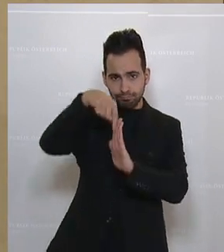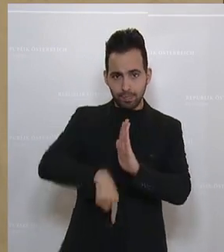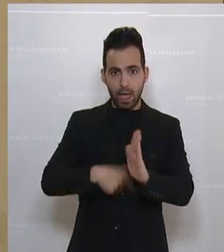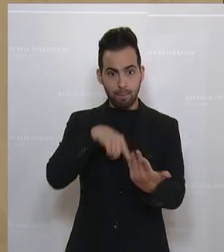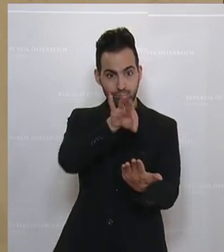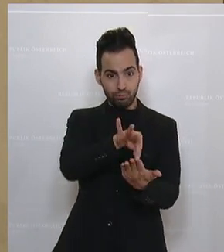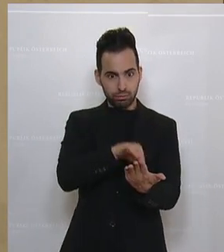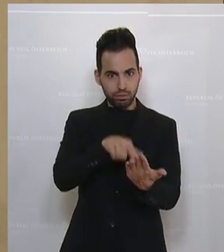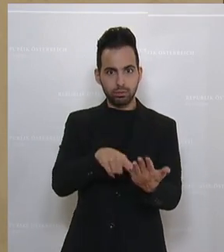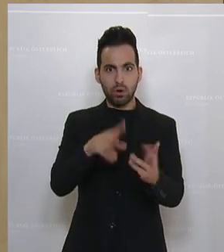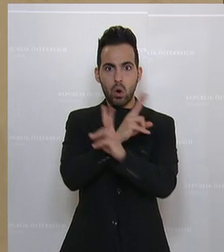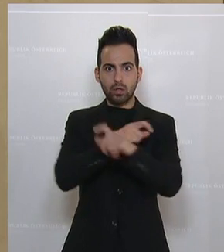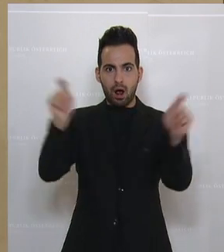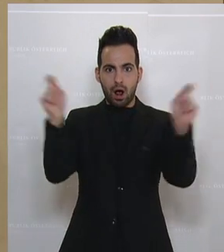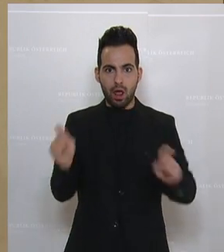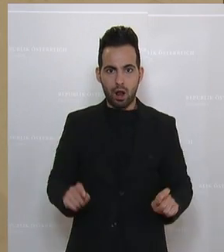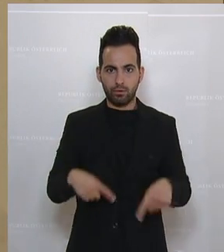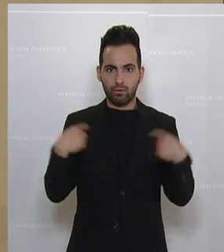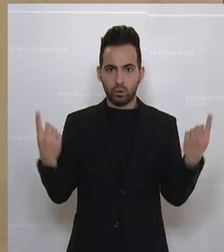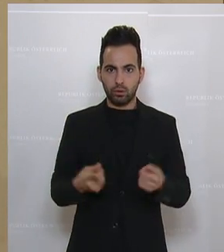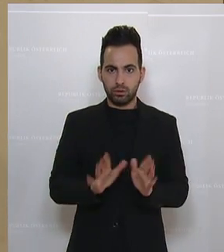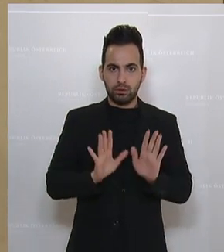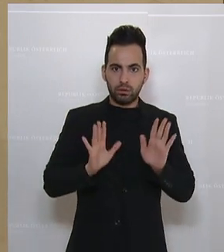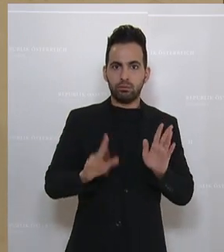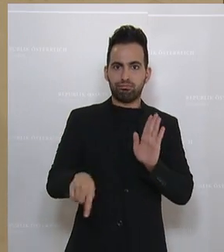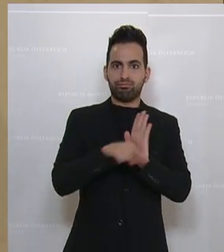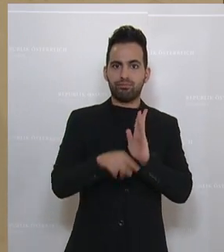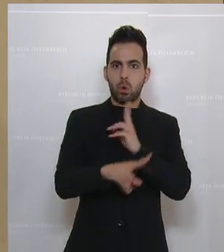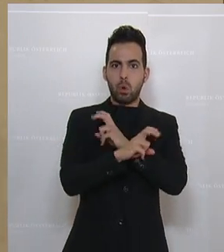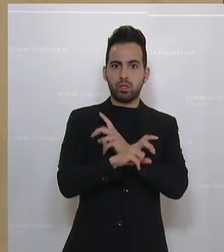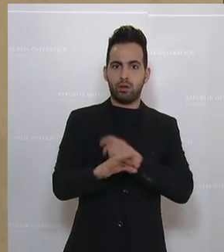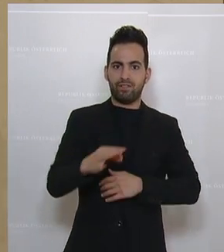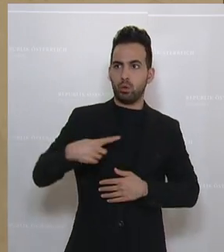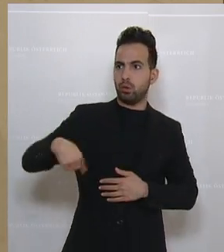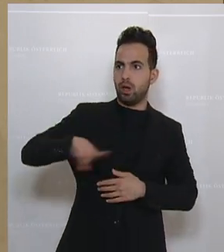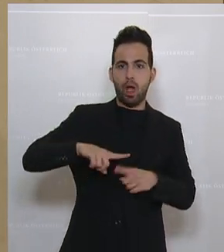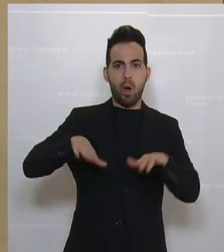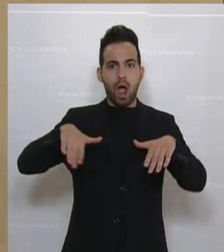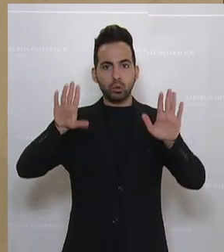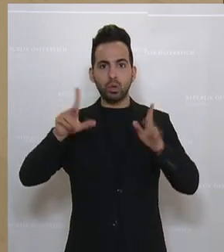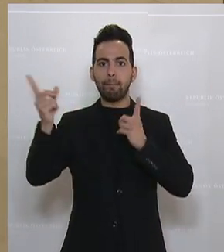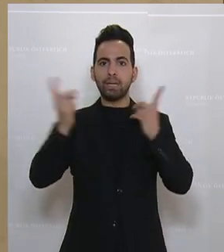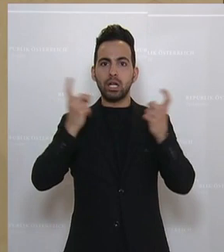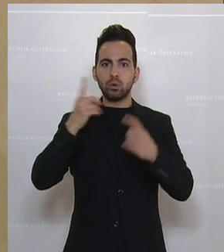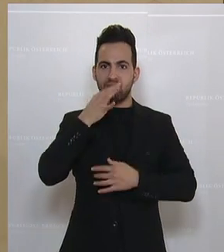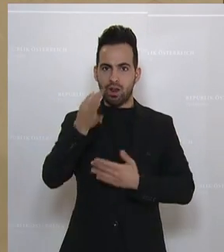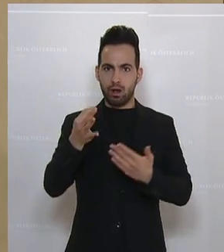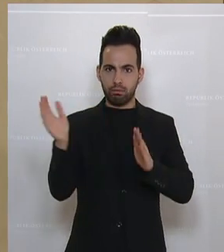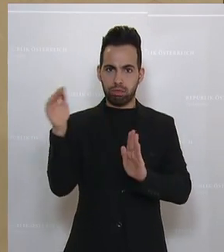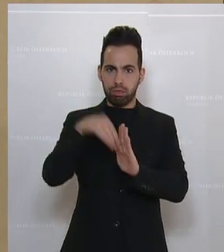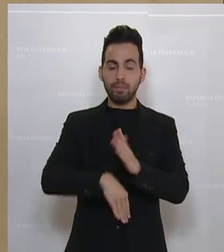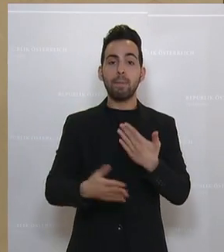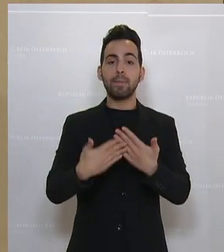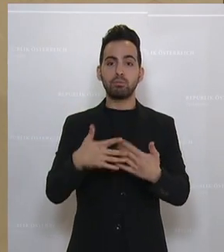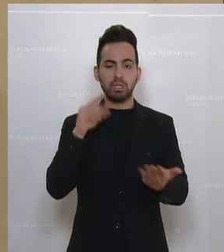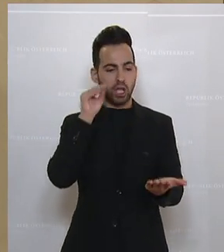hochdramatisch sind, die hochdramatisch sind und zum Nachteil Österreichs in der gesamten Asyl und Migrationsfrage, zum Beispiel